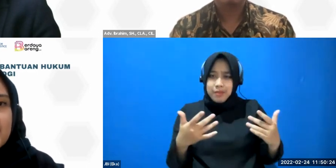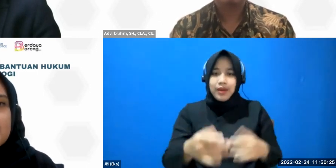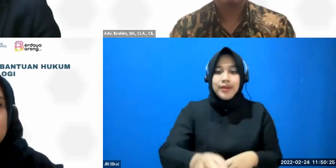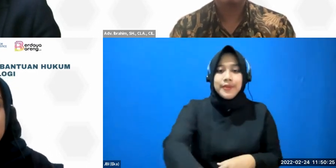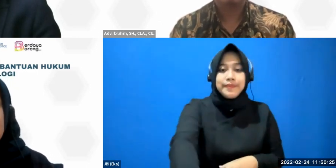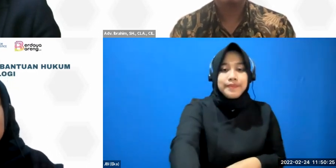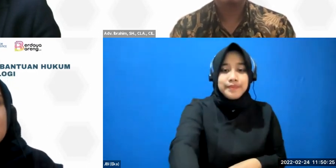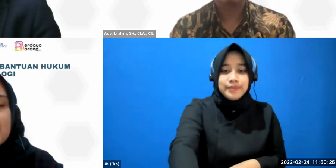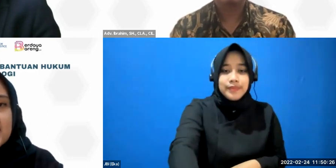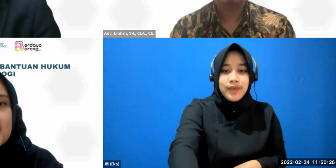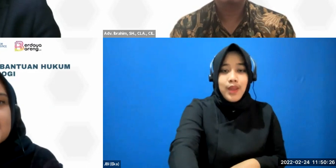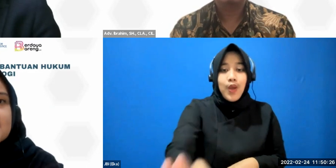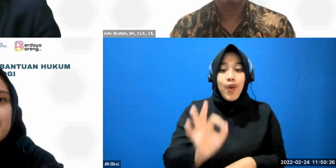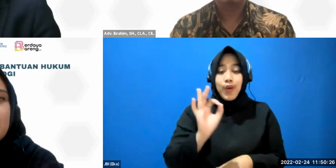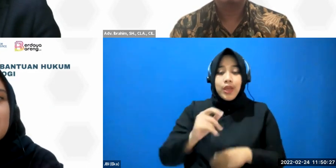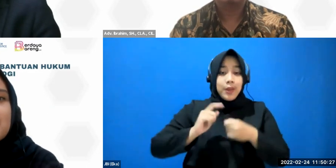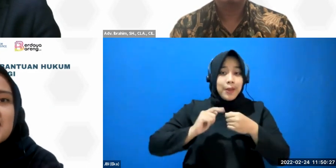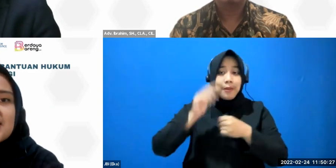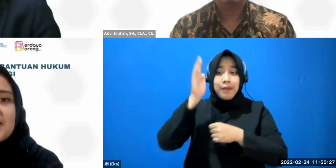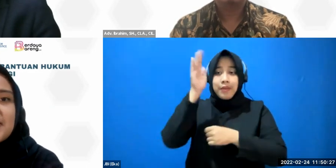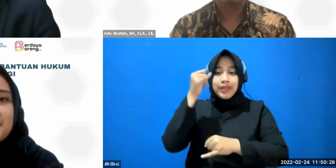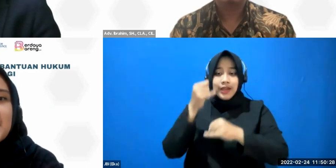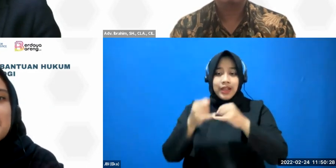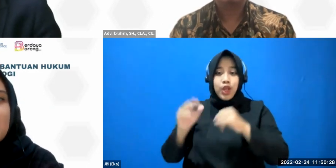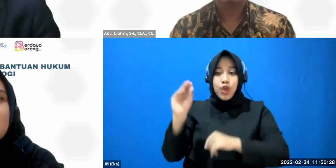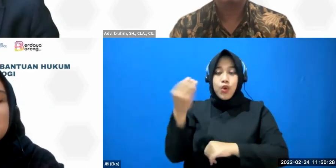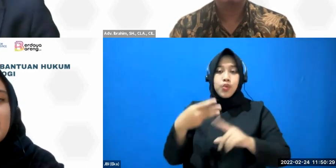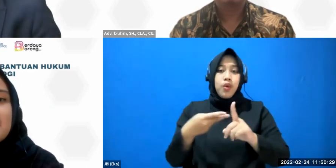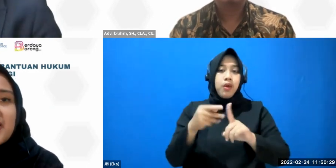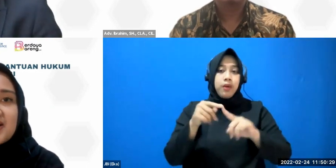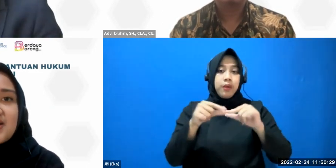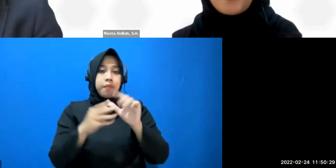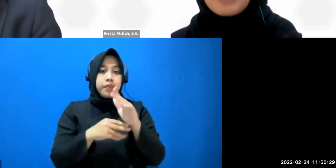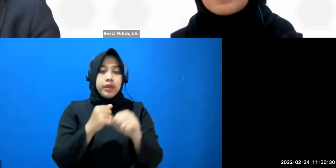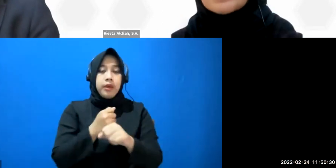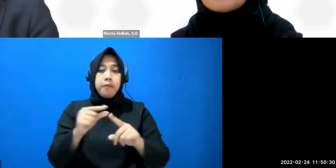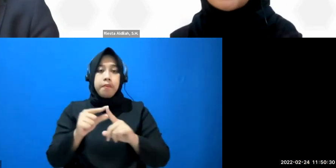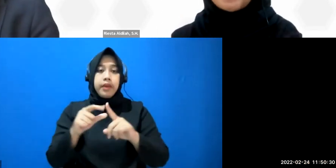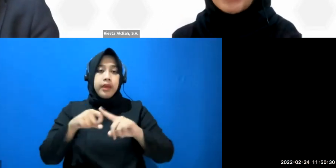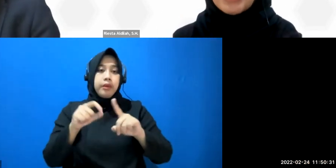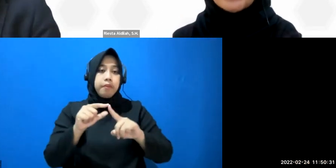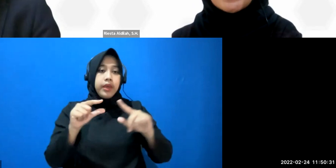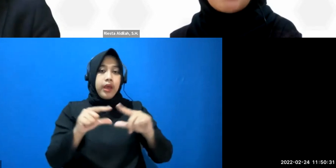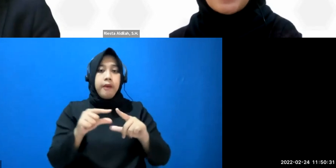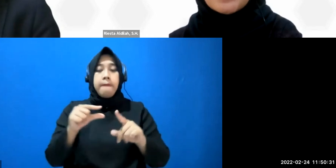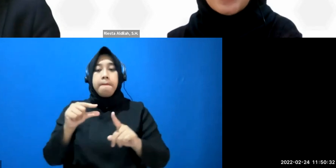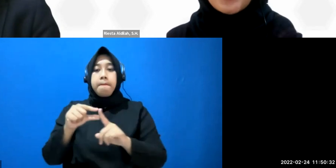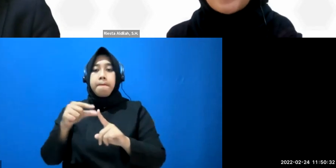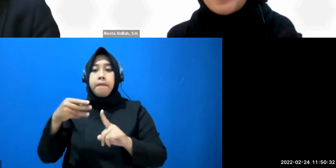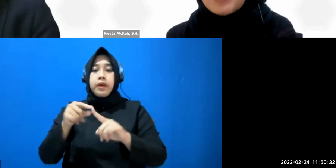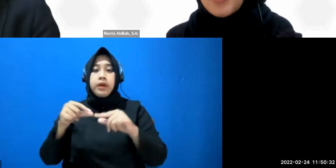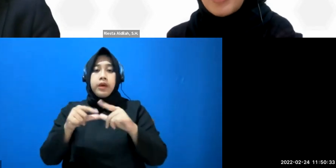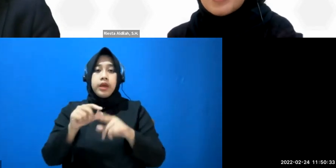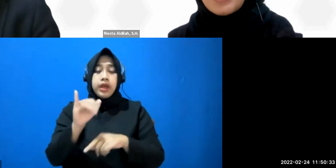Oke, kebicaraan terakhir kita, Ketua Bidang PKPA DPN Pradi Rumah bersama advokat, Mas